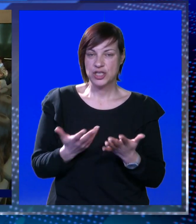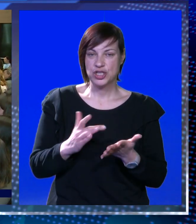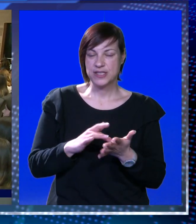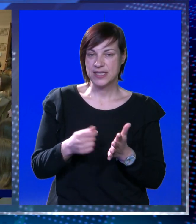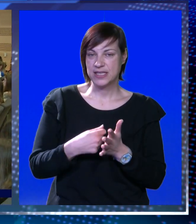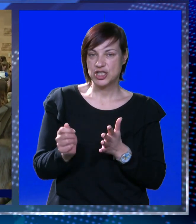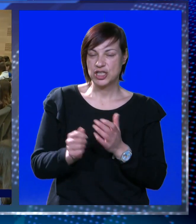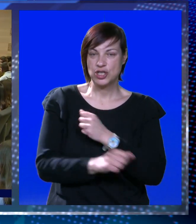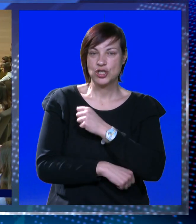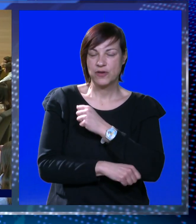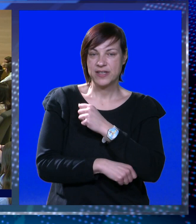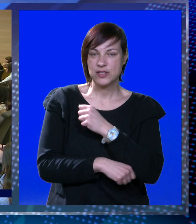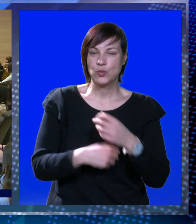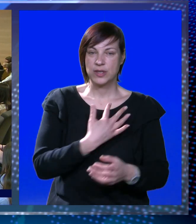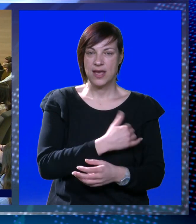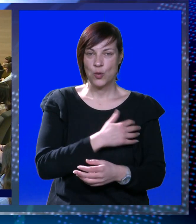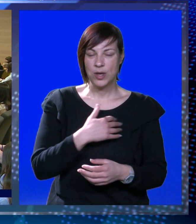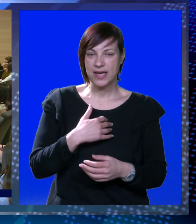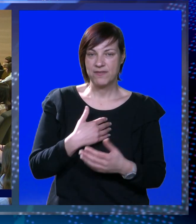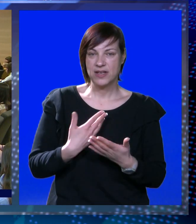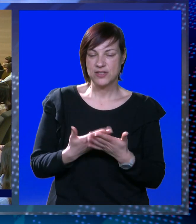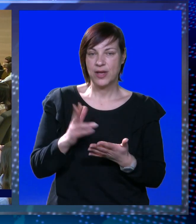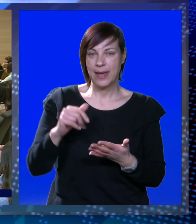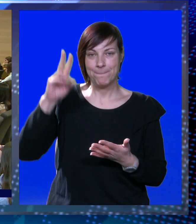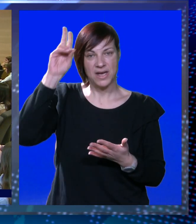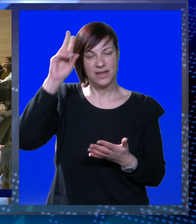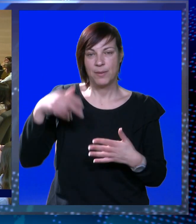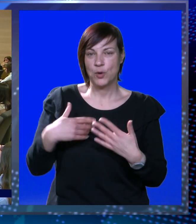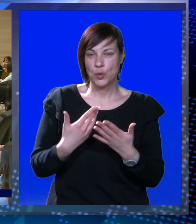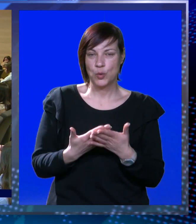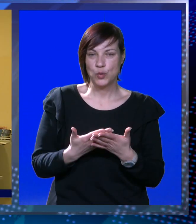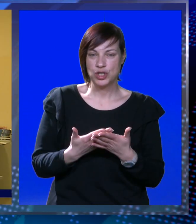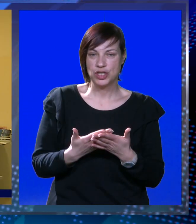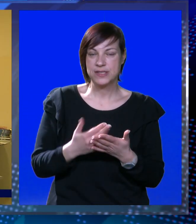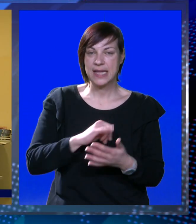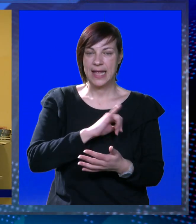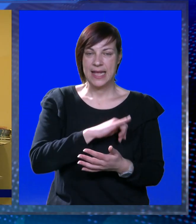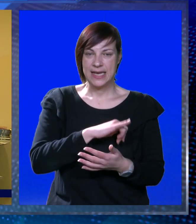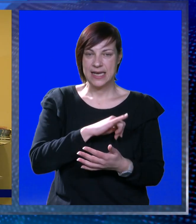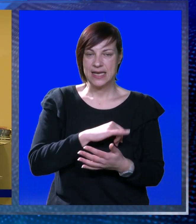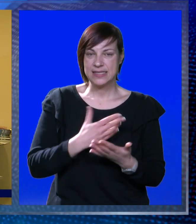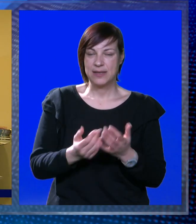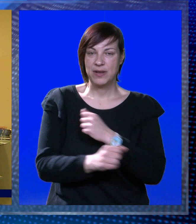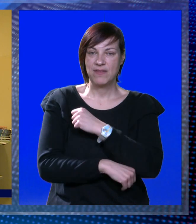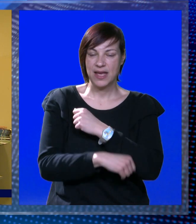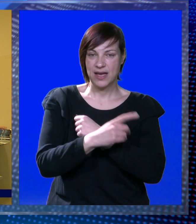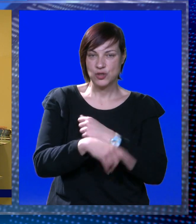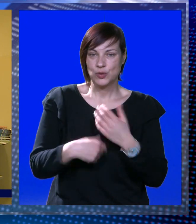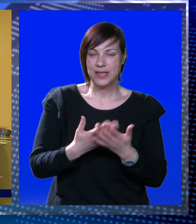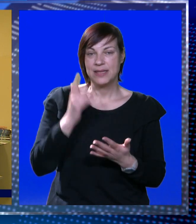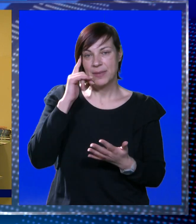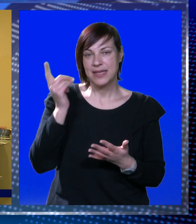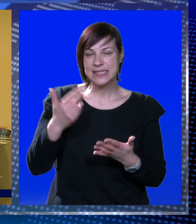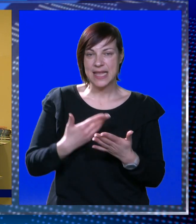Što se tiče troškova studija u Hrvatskoj, dakle imate mogućnost... Pa najzanimljivije je kao studentima